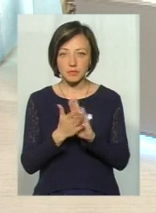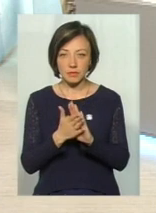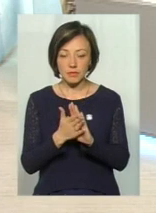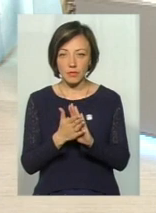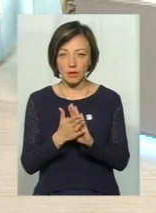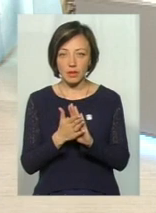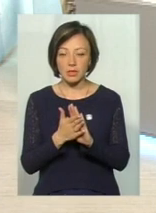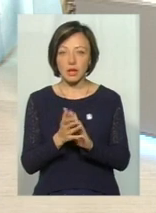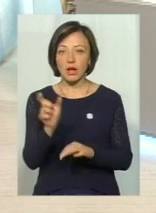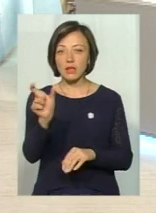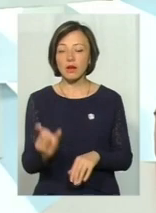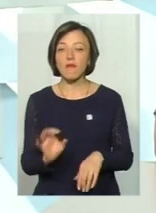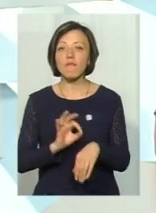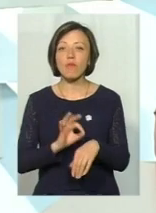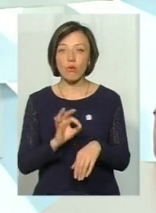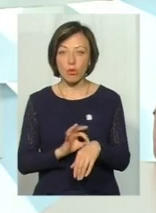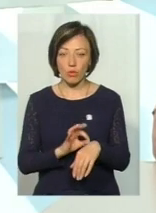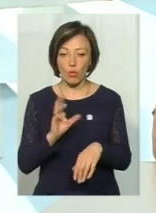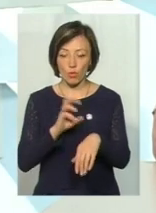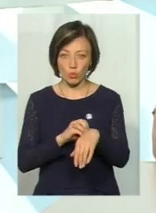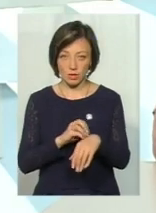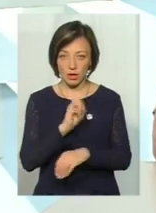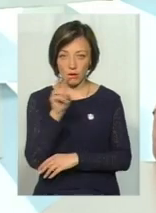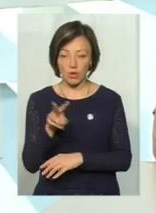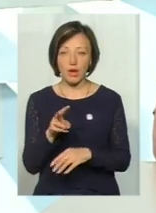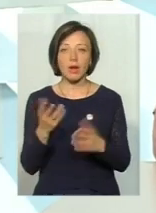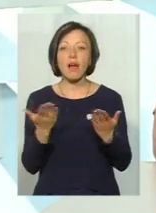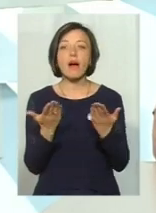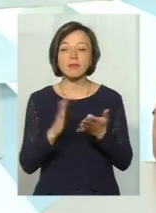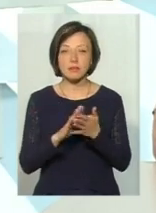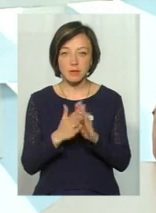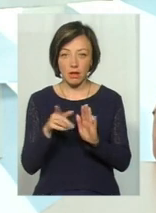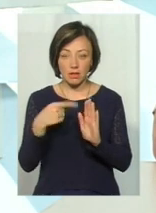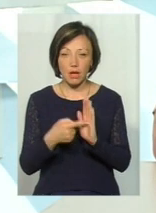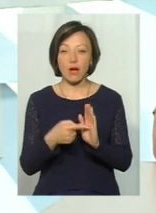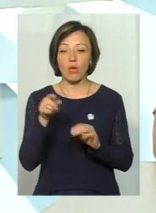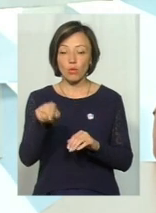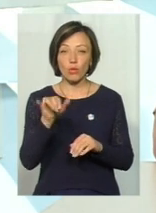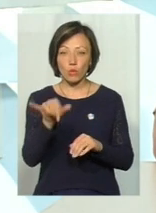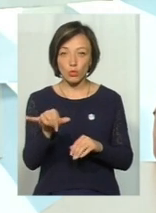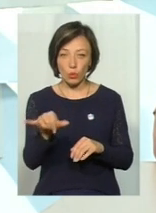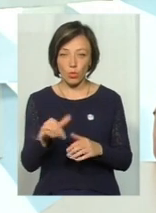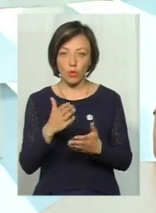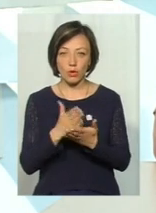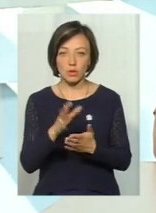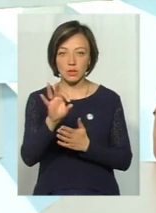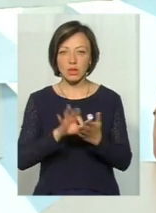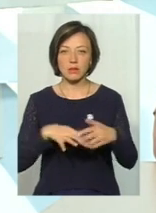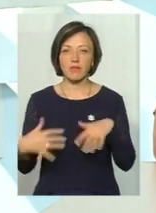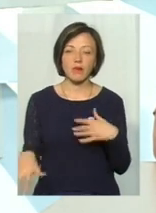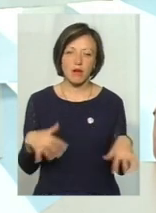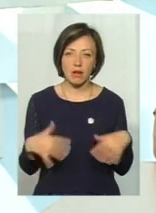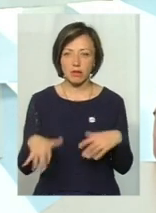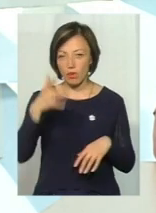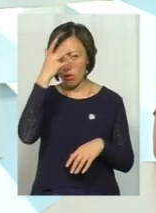пацієнта, який, скажімо, укушений. Ну, по-перше, у нього спостерігається одразу в'ялість,